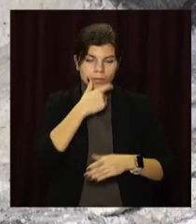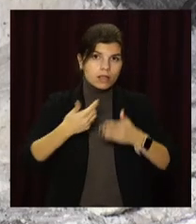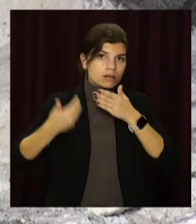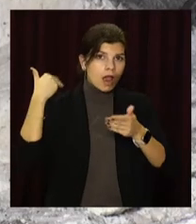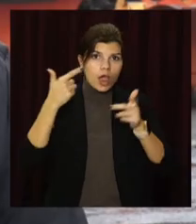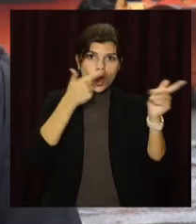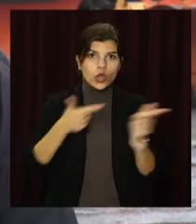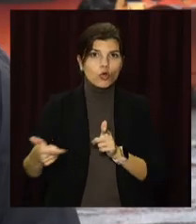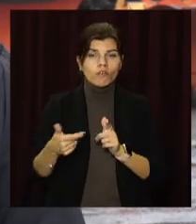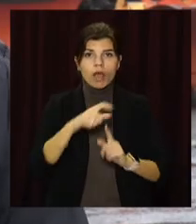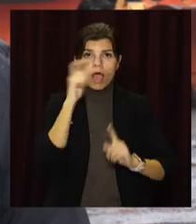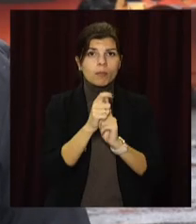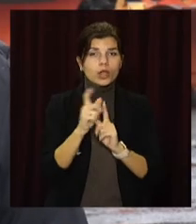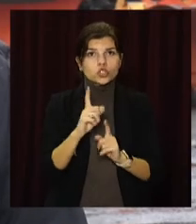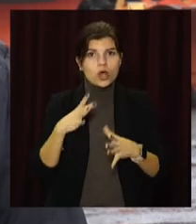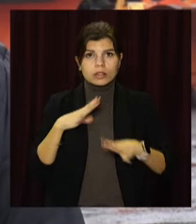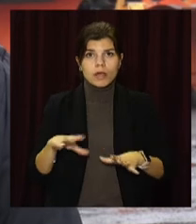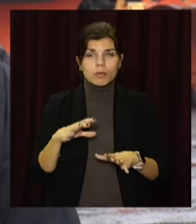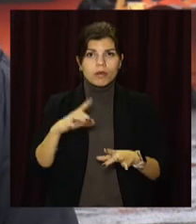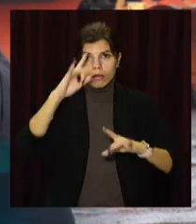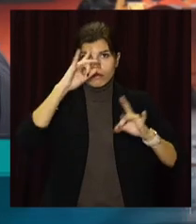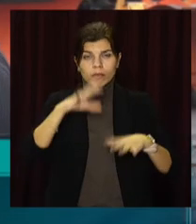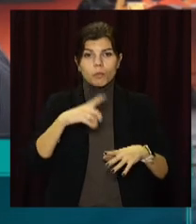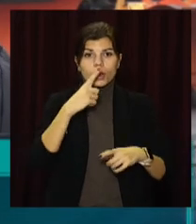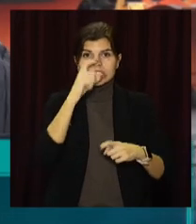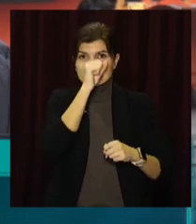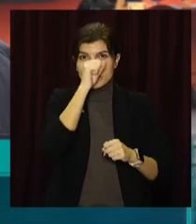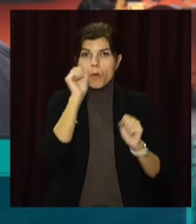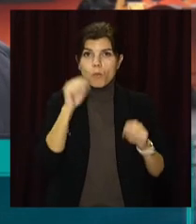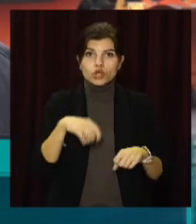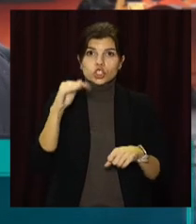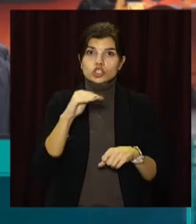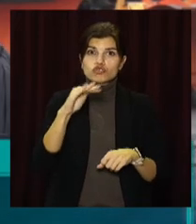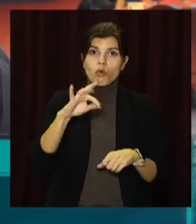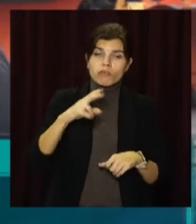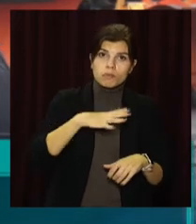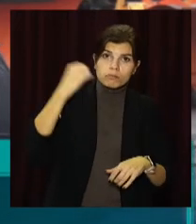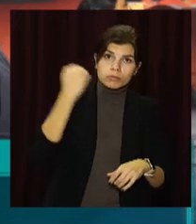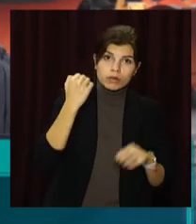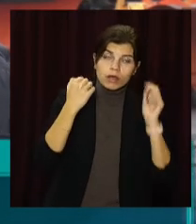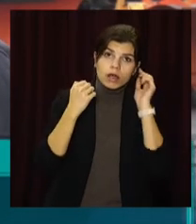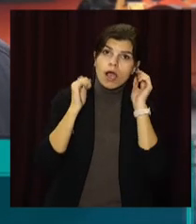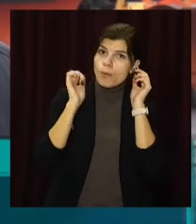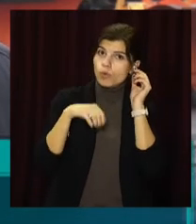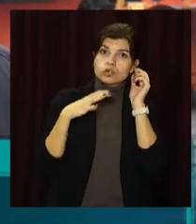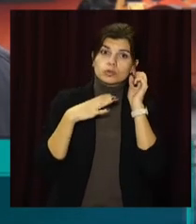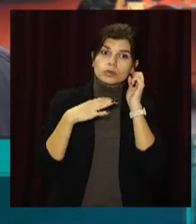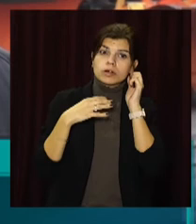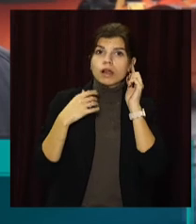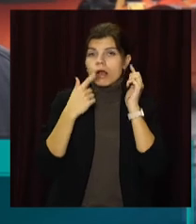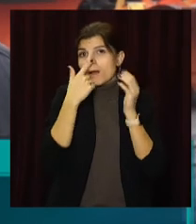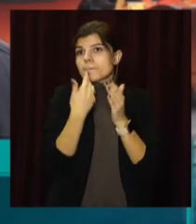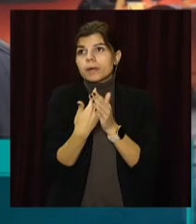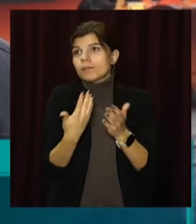випередити. Ми саме живемо в Україні, де у нас зима може прийти і в жовтні, а може покинути нас навіть десь